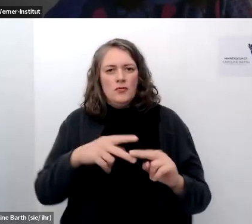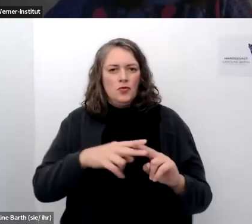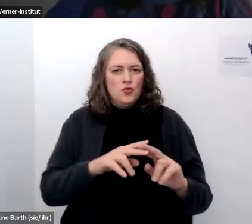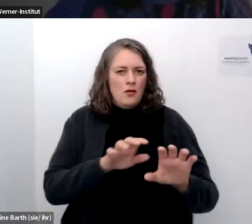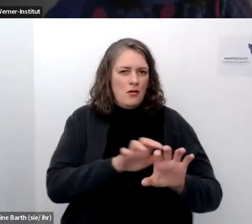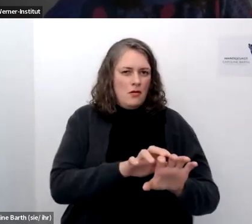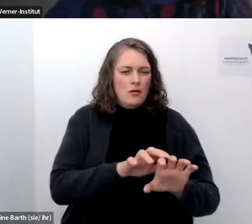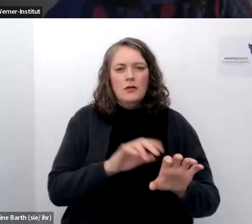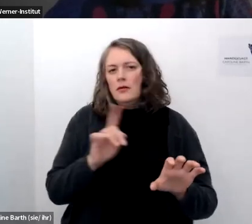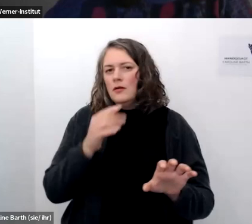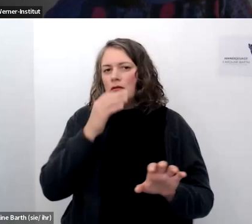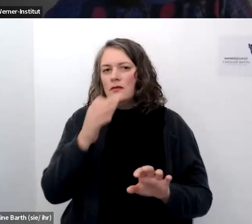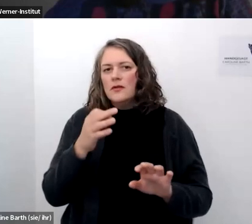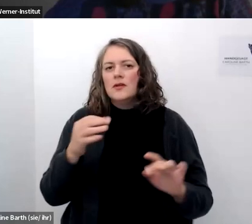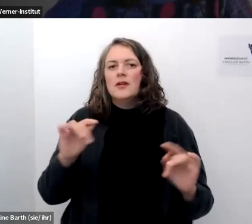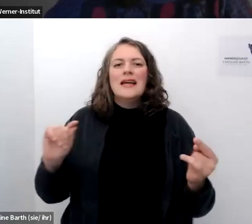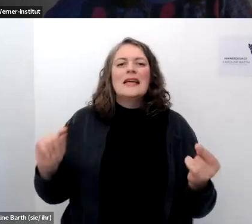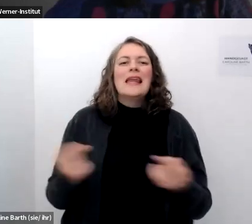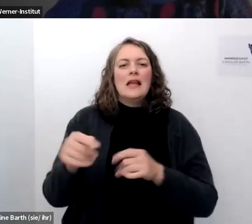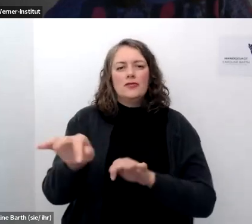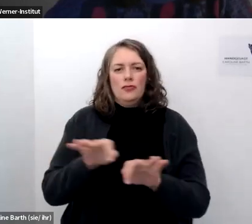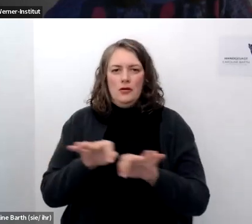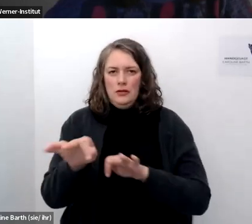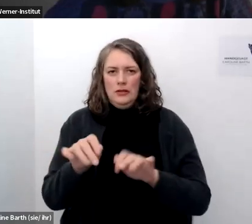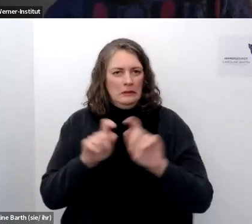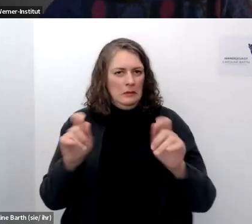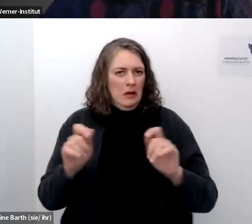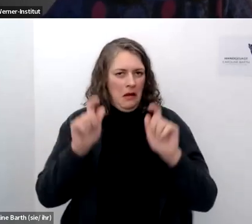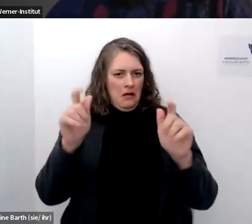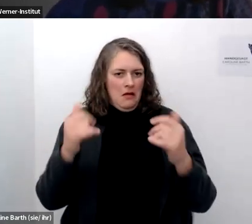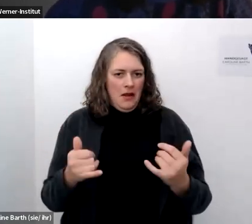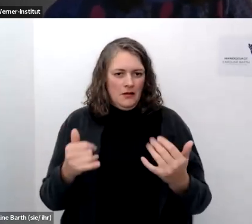auch explizit zu dem thema gegenstrategien ich würde das jetzt einfach mal